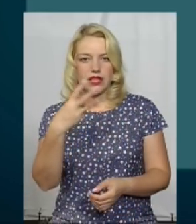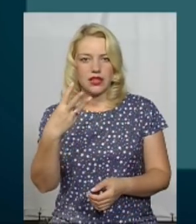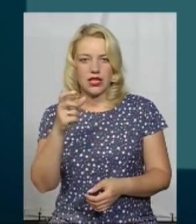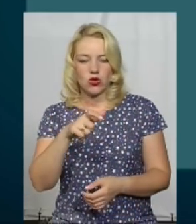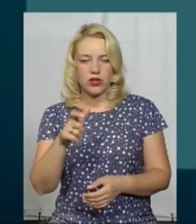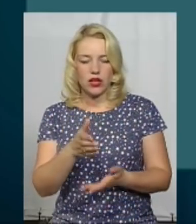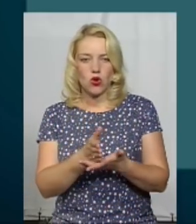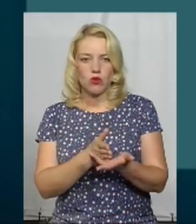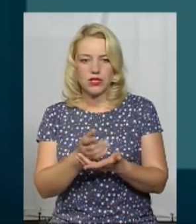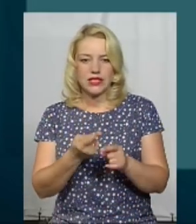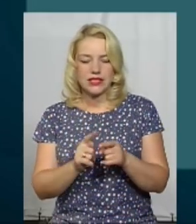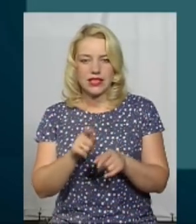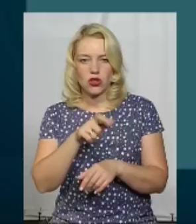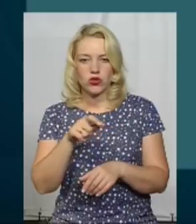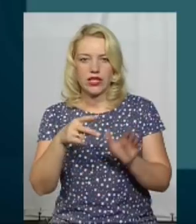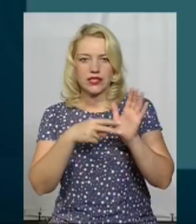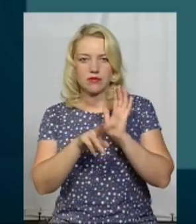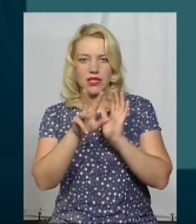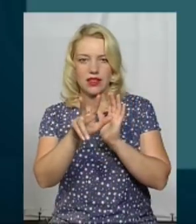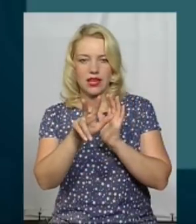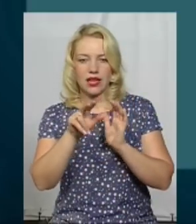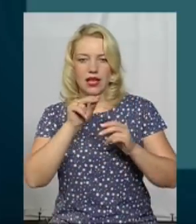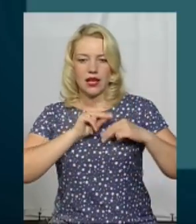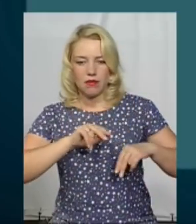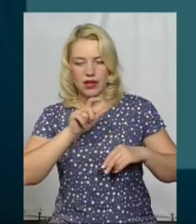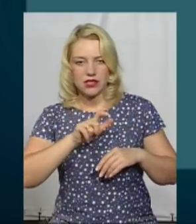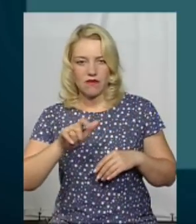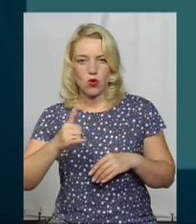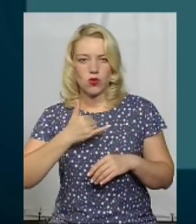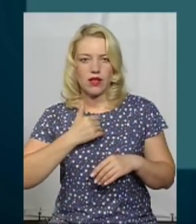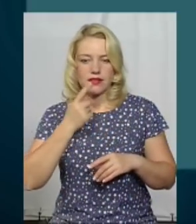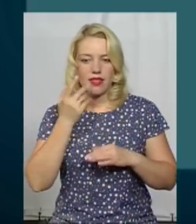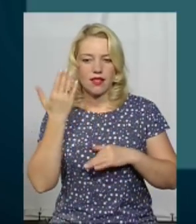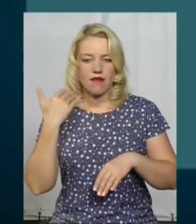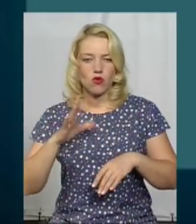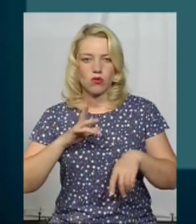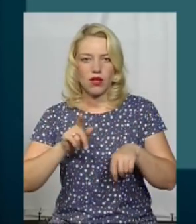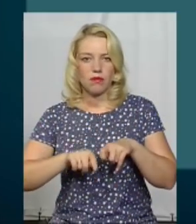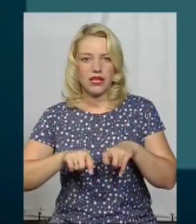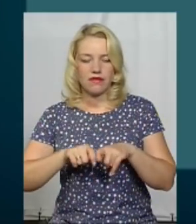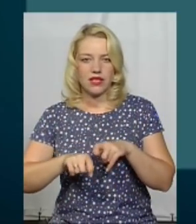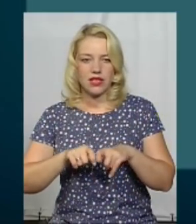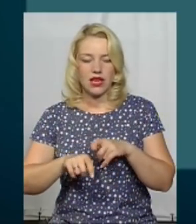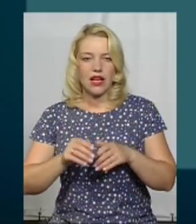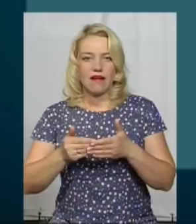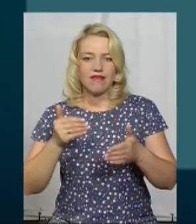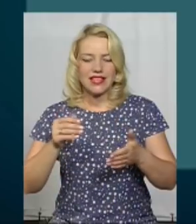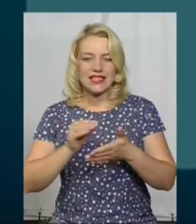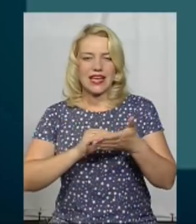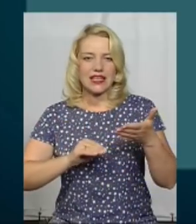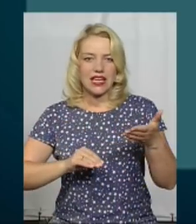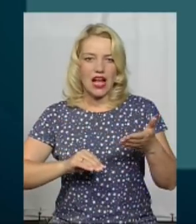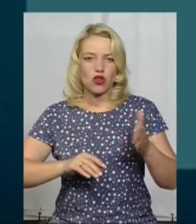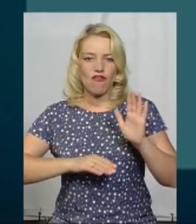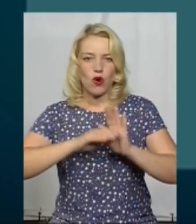людей 73 працівники. У нас недавно була перевірка від секретаріату Верховної Ради.